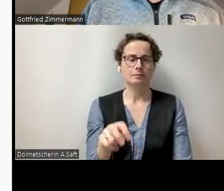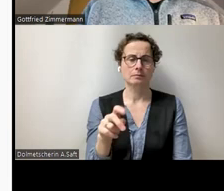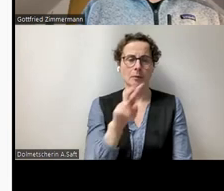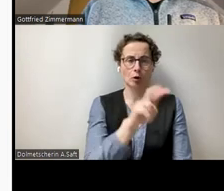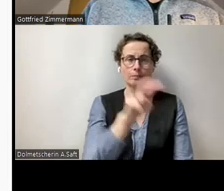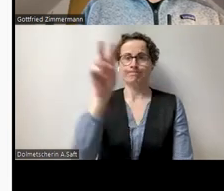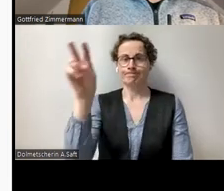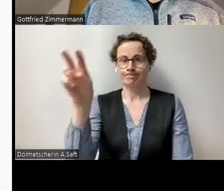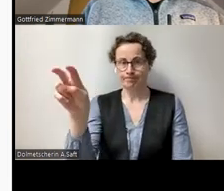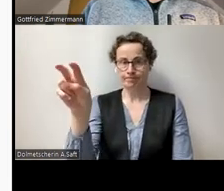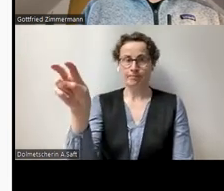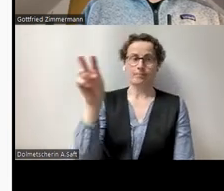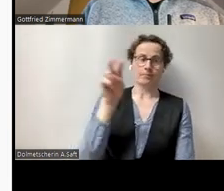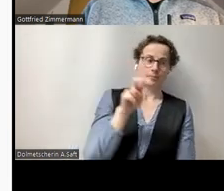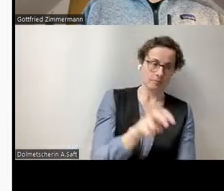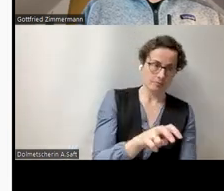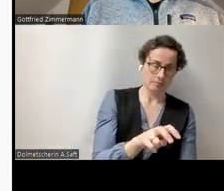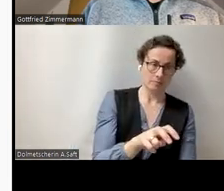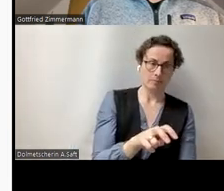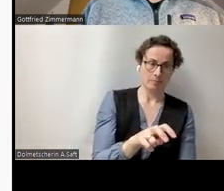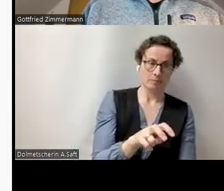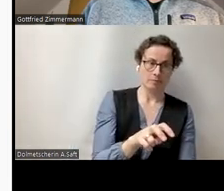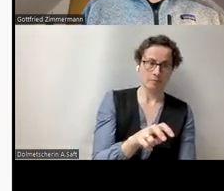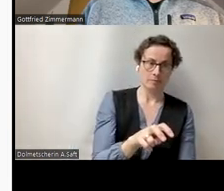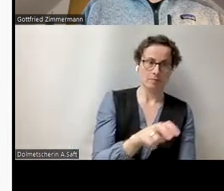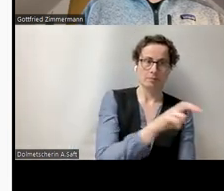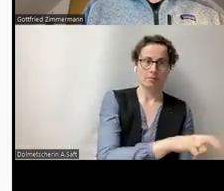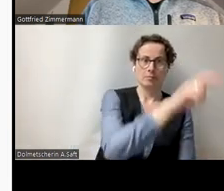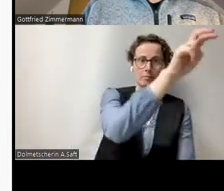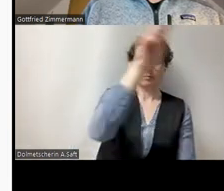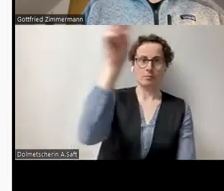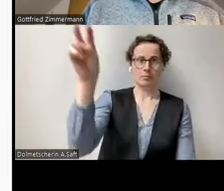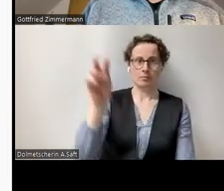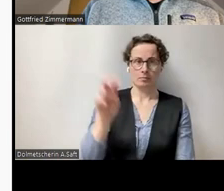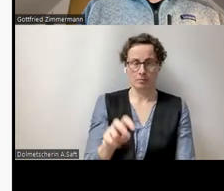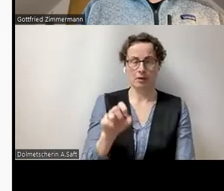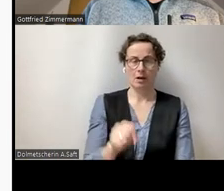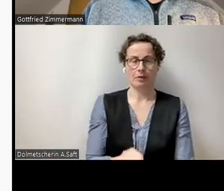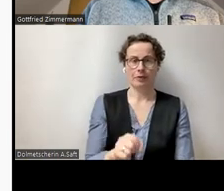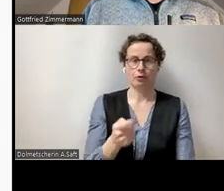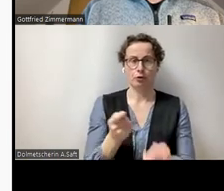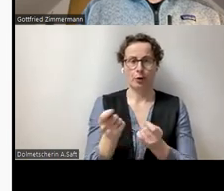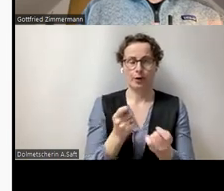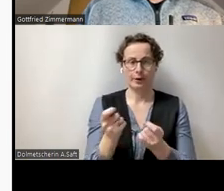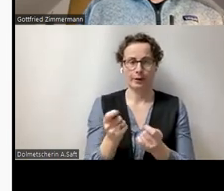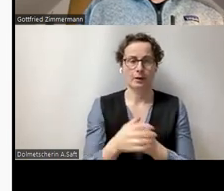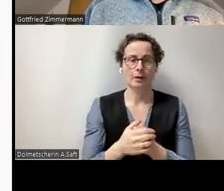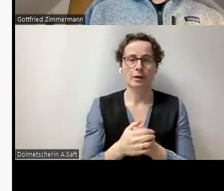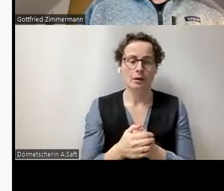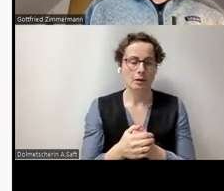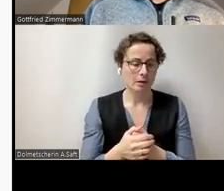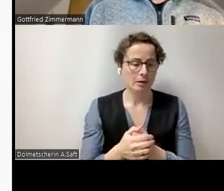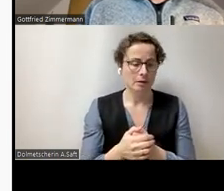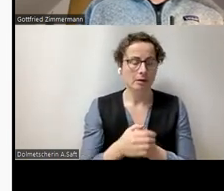digitale Barrierefreiheit, Statusleiste, F6, Regist, F6, Foliennotizenbereich, Foliennotizen,